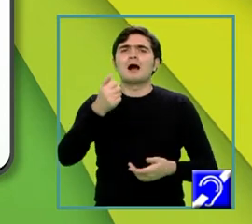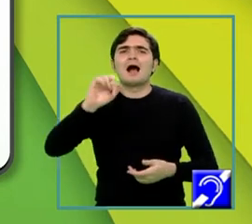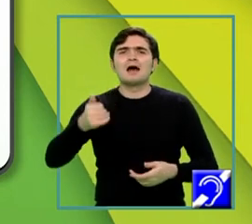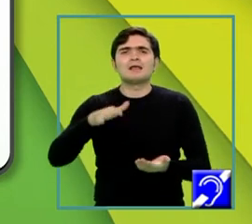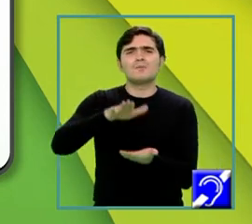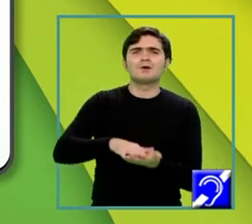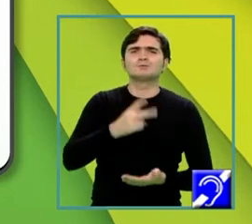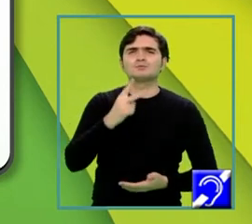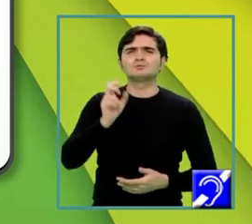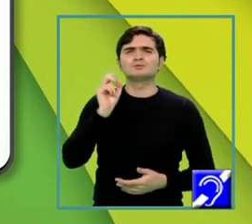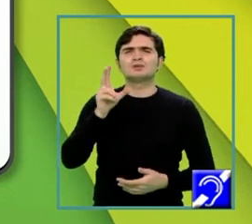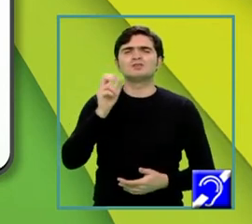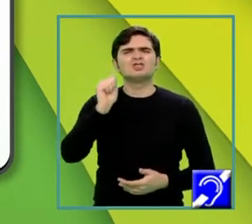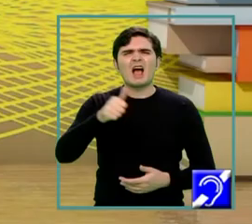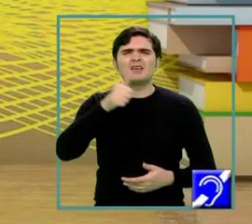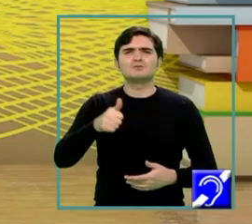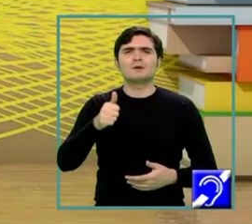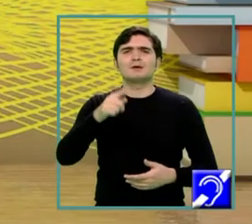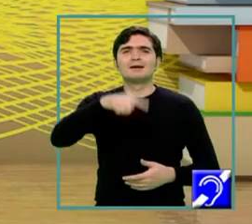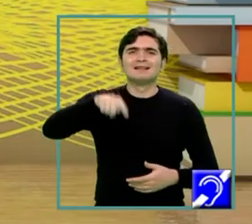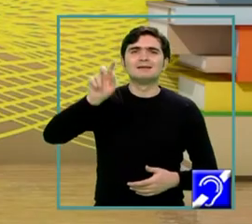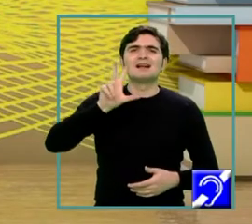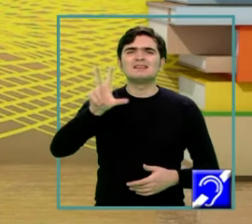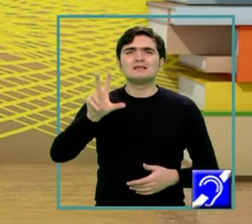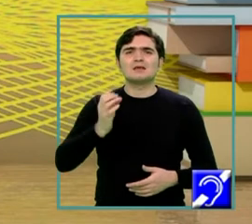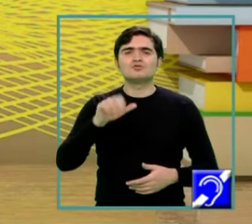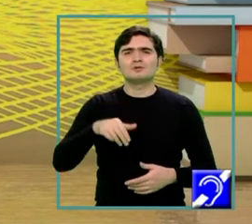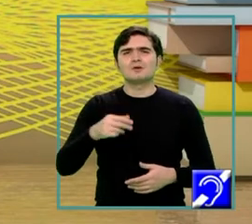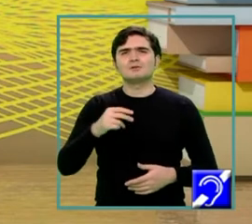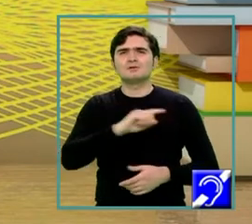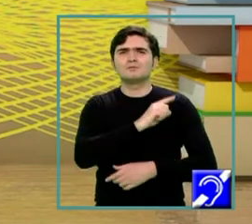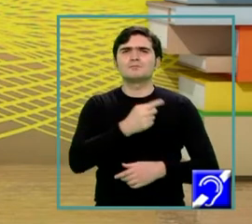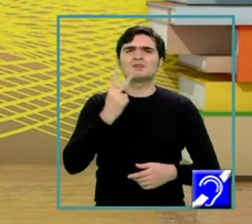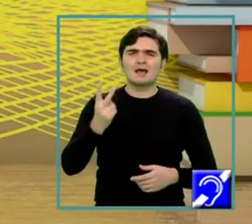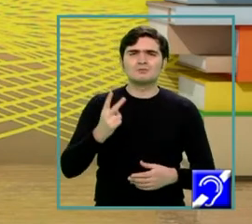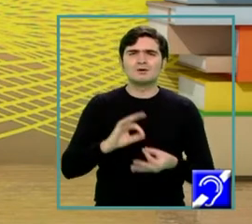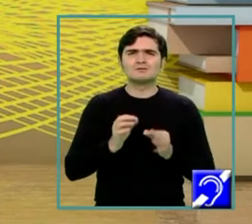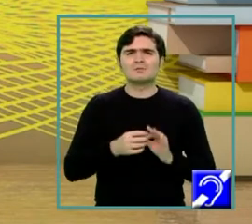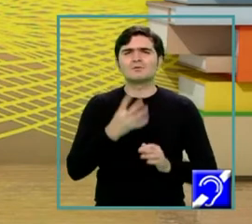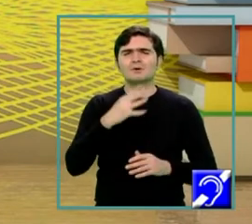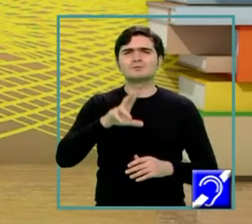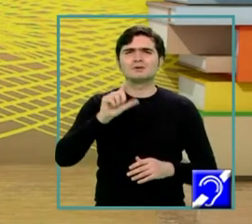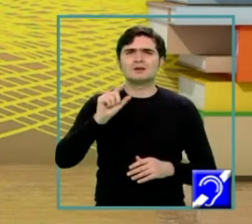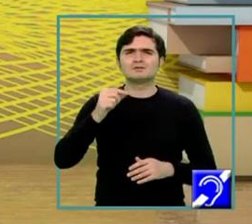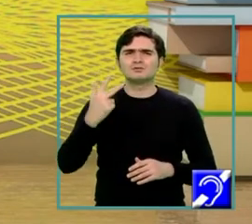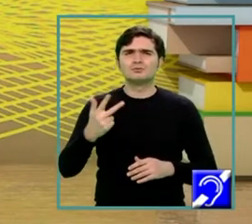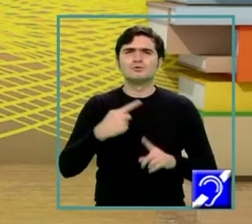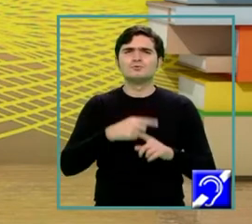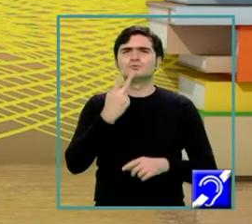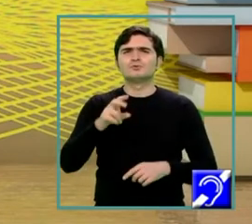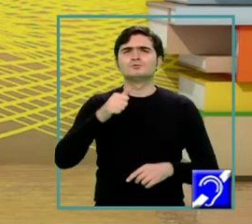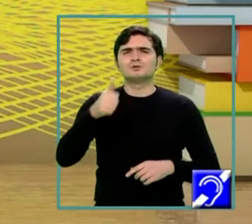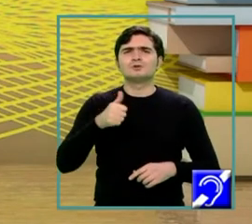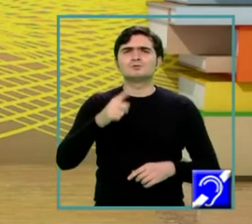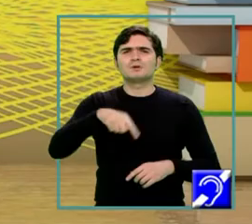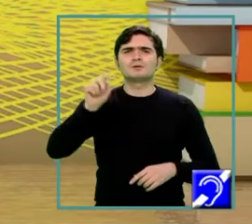este 216 radical din 3 centimetri pătrați. Deci, area totală este 432 plus 216 radical din 3, dăm